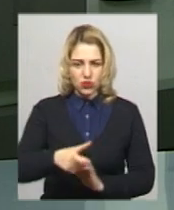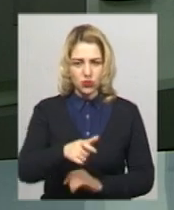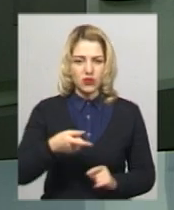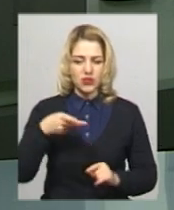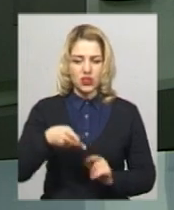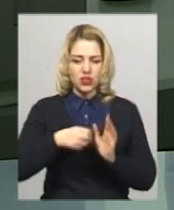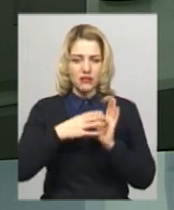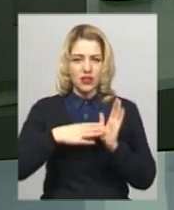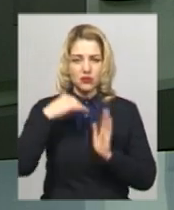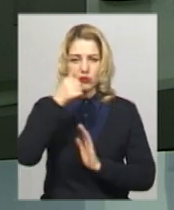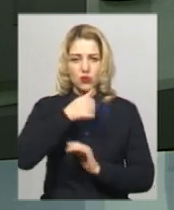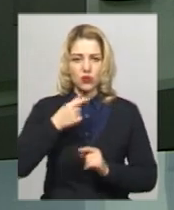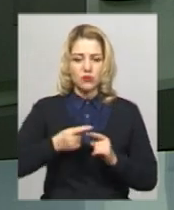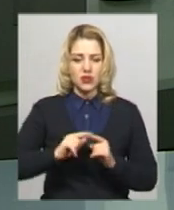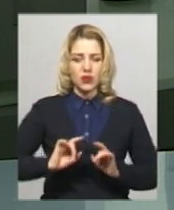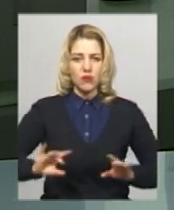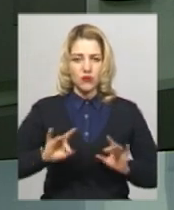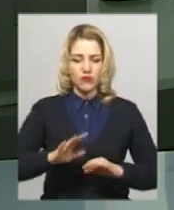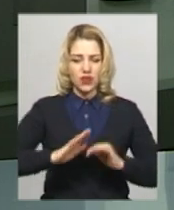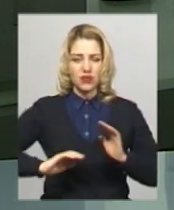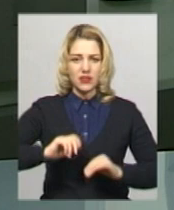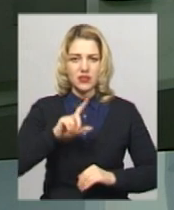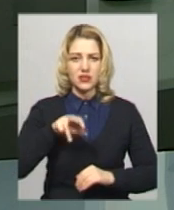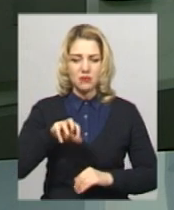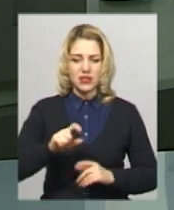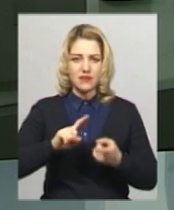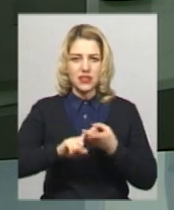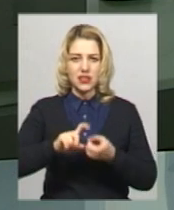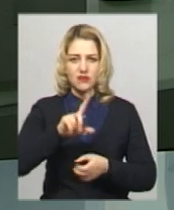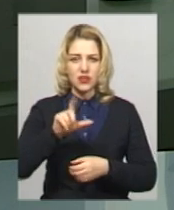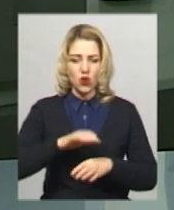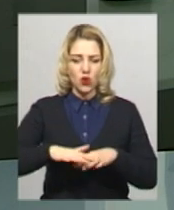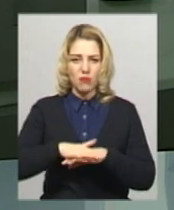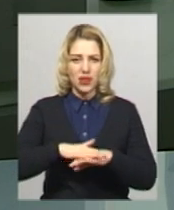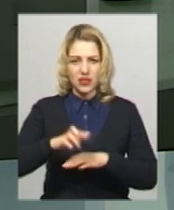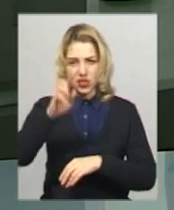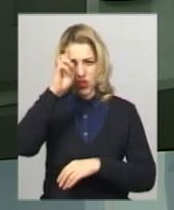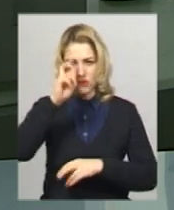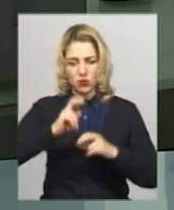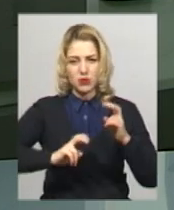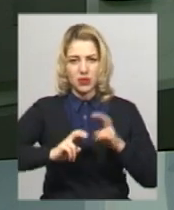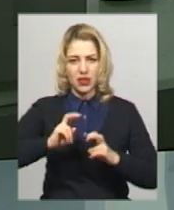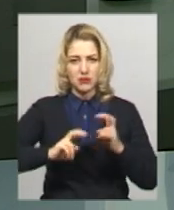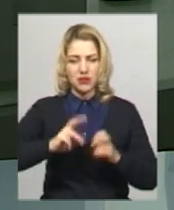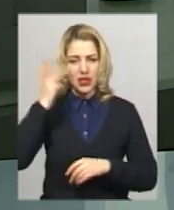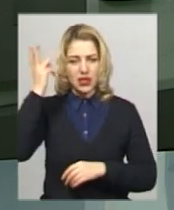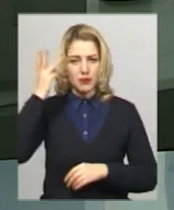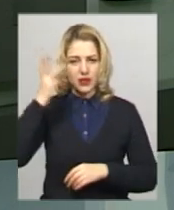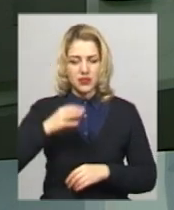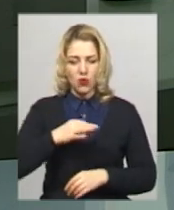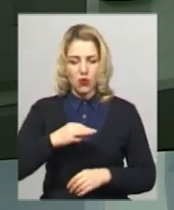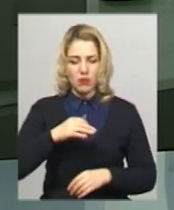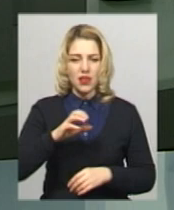році. Про це повідомила фахівець із ЗМІ зв'язки з громадськістю із державного підприємства «Хмельницький